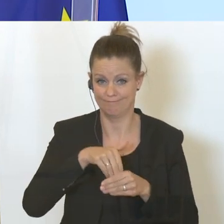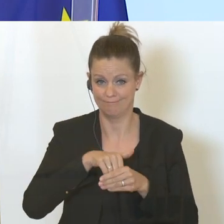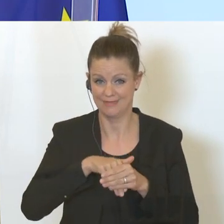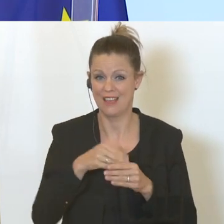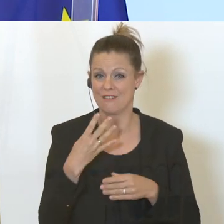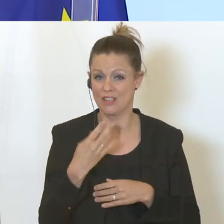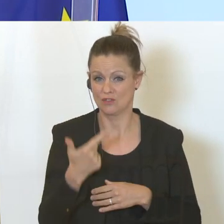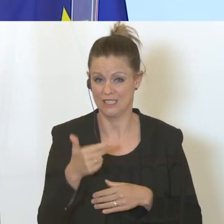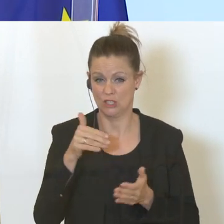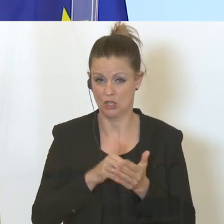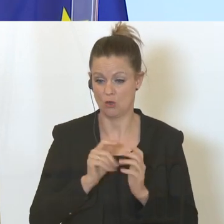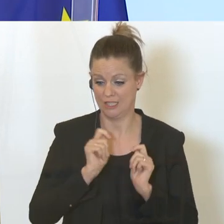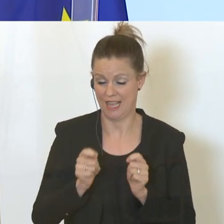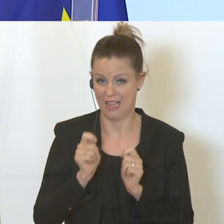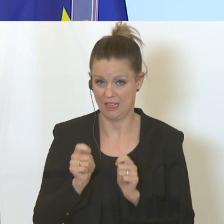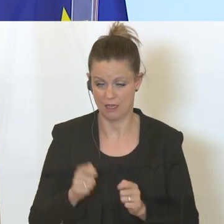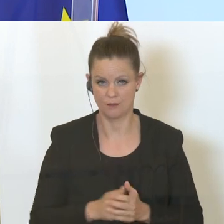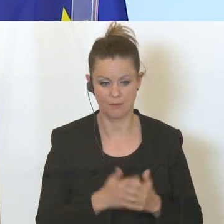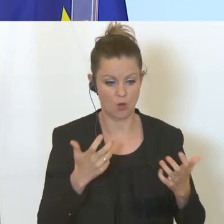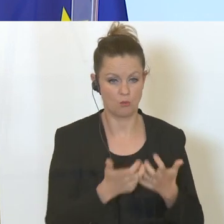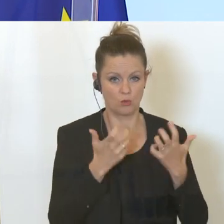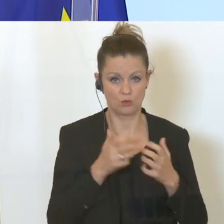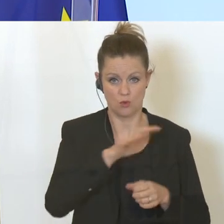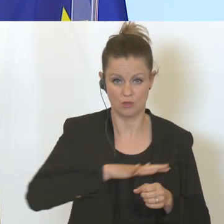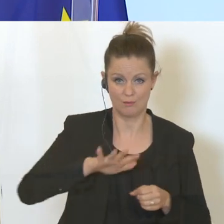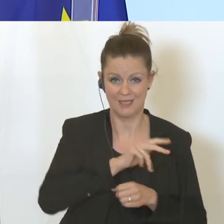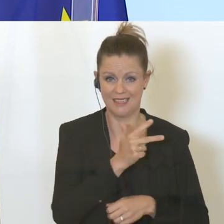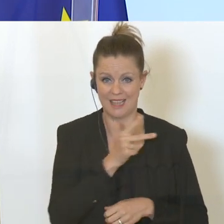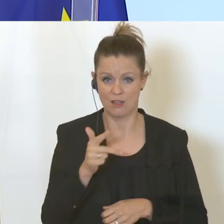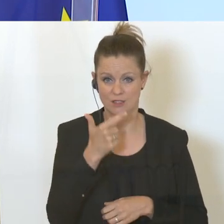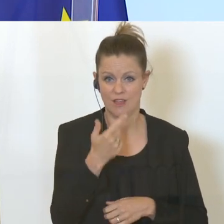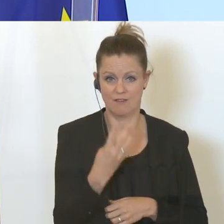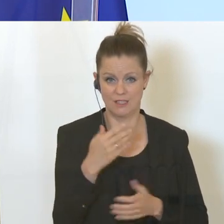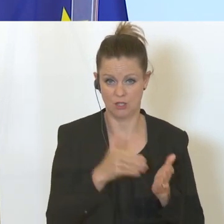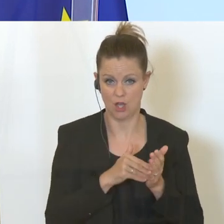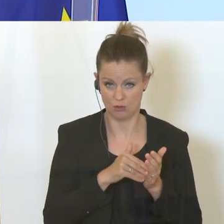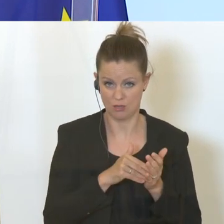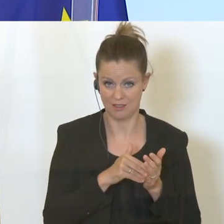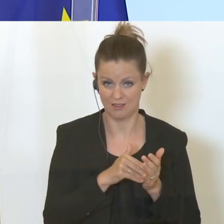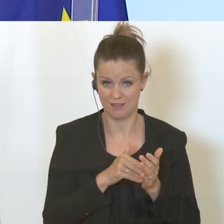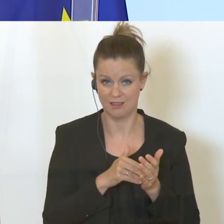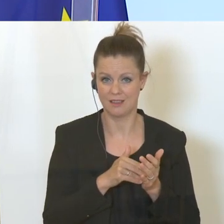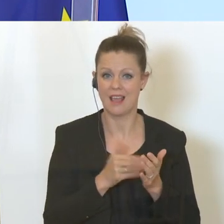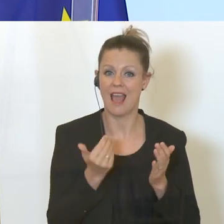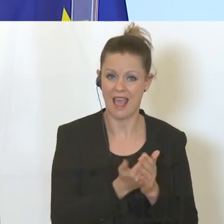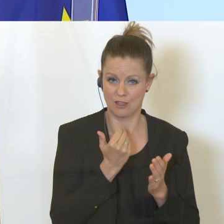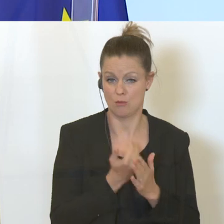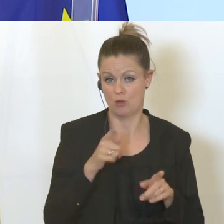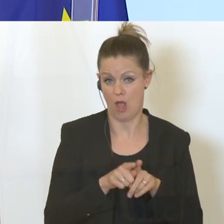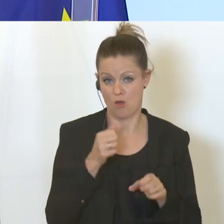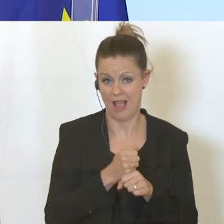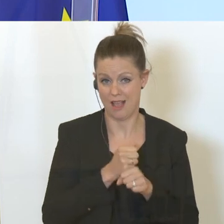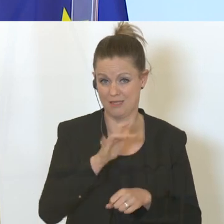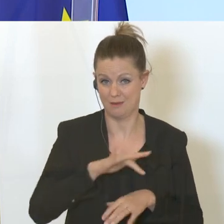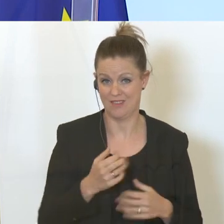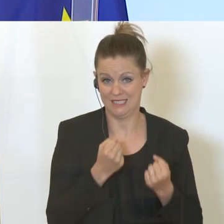eingegangene Anträge. Im produzierenden Bereich sind es 342.000 Einkommen und Arbeitsplätze, die wir bisher sichern